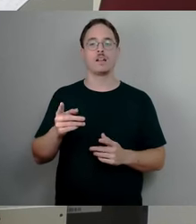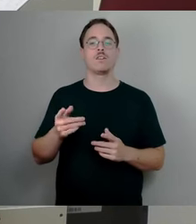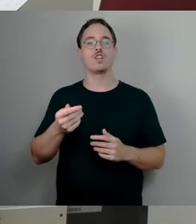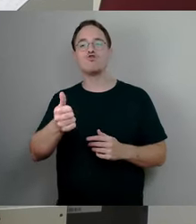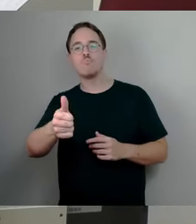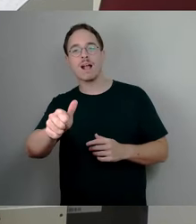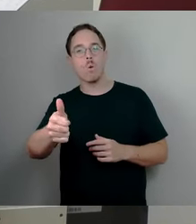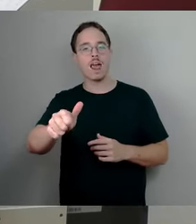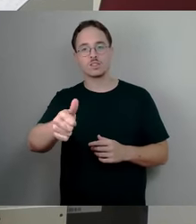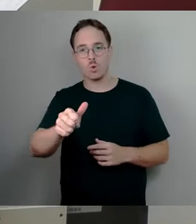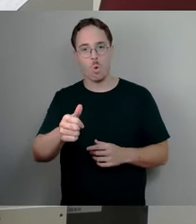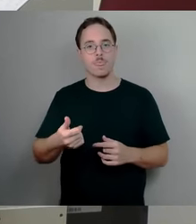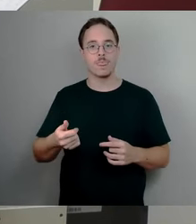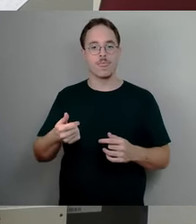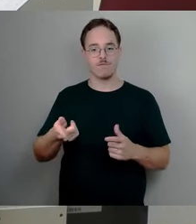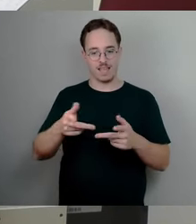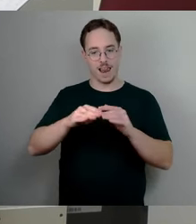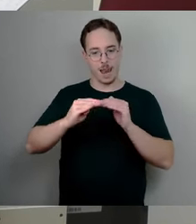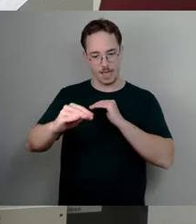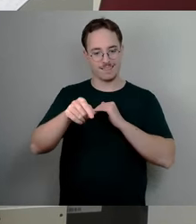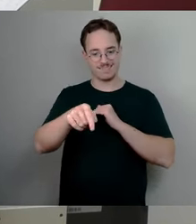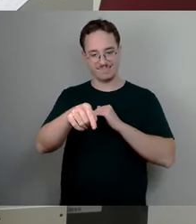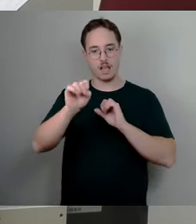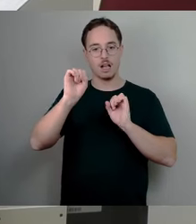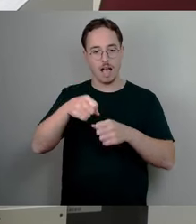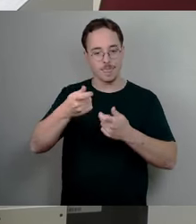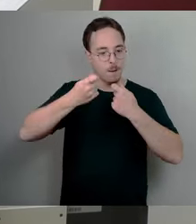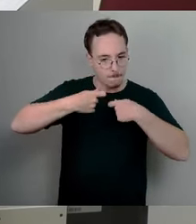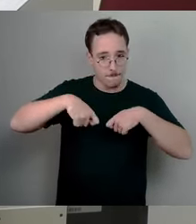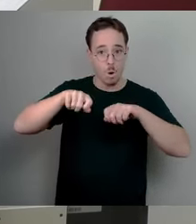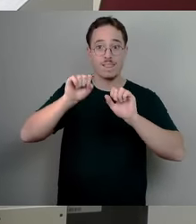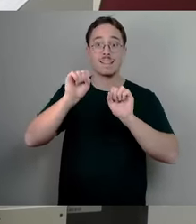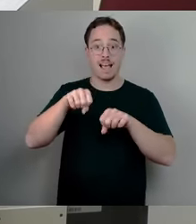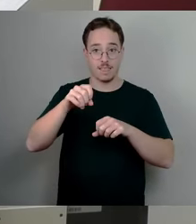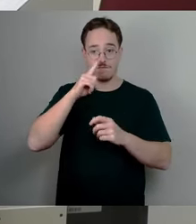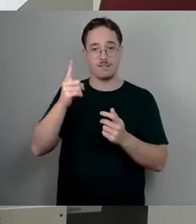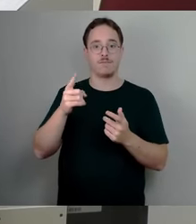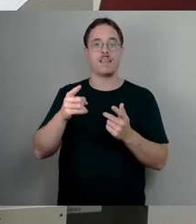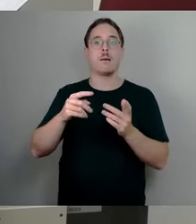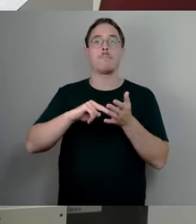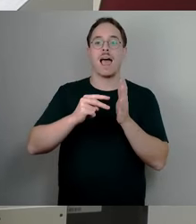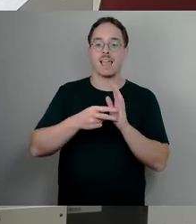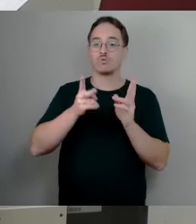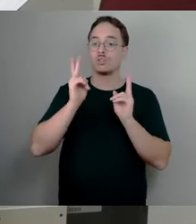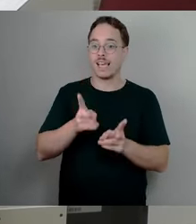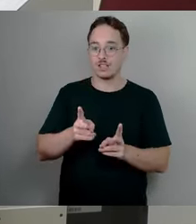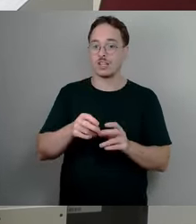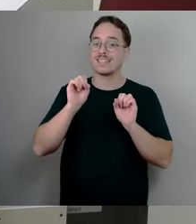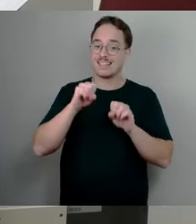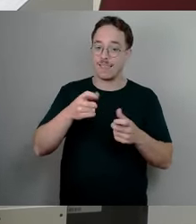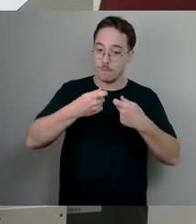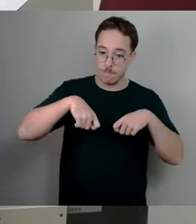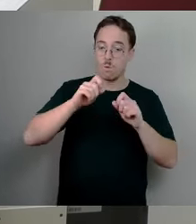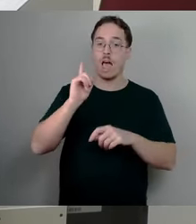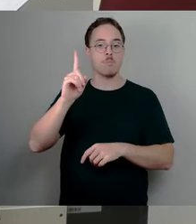dass bebaubares Land, also Land, was nach dem Bauplanungsrecht bebaut werden kann, aber nicht bebaut wird, weil eben der